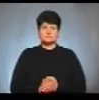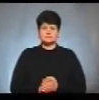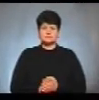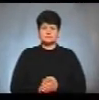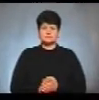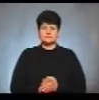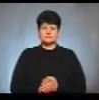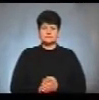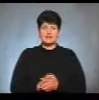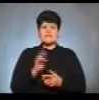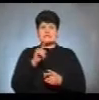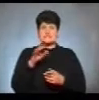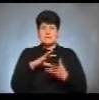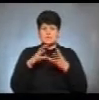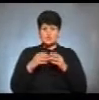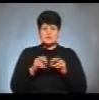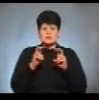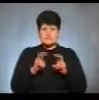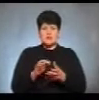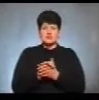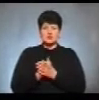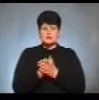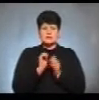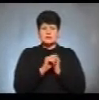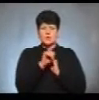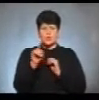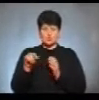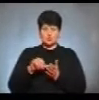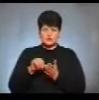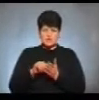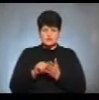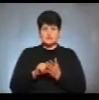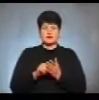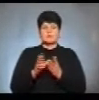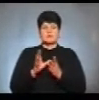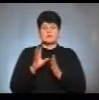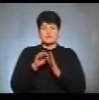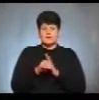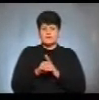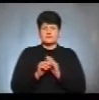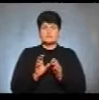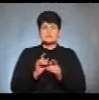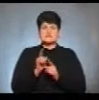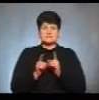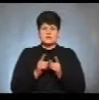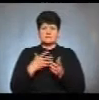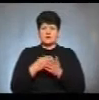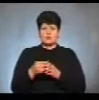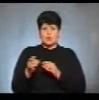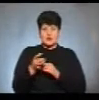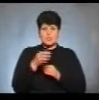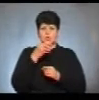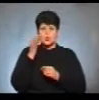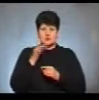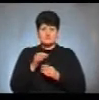За підсумками засідання Асоціації, кожен з учасників запланував впровадження змін у своєму регіоні. Досвід